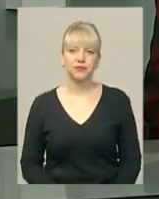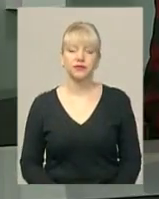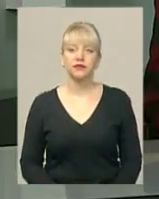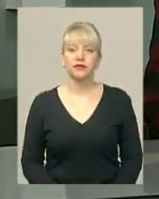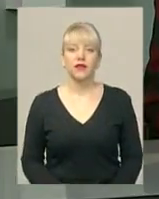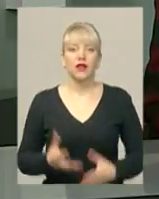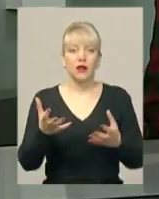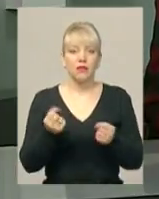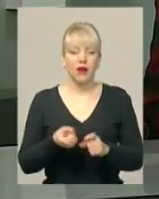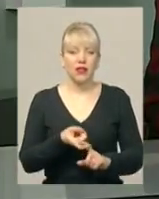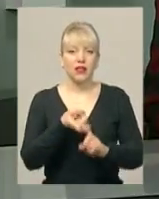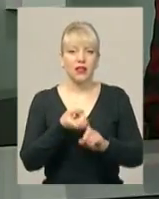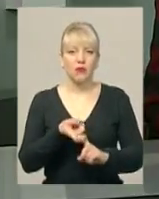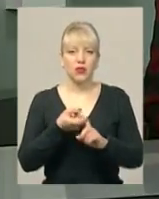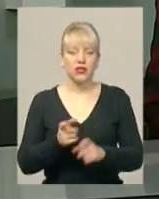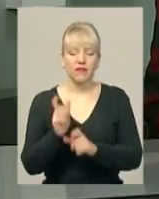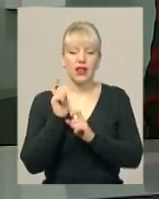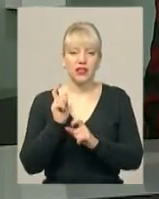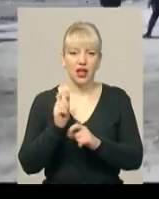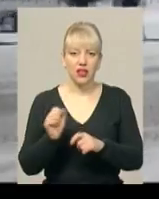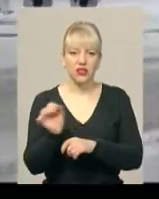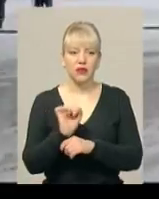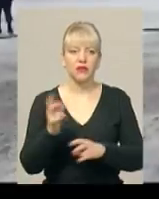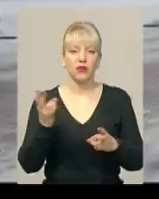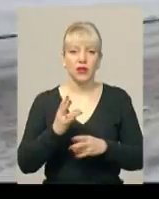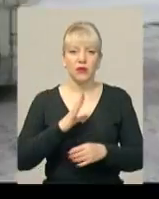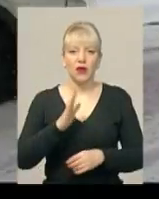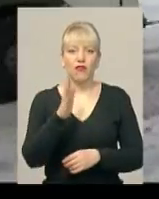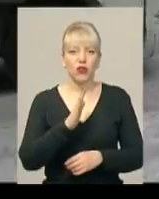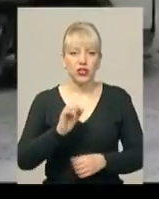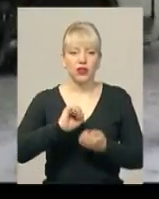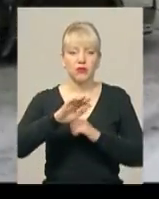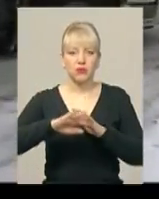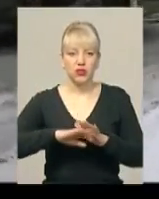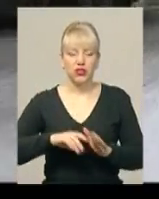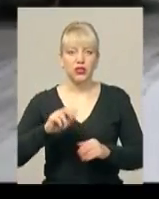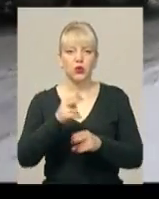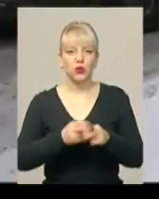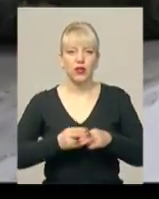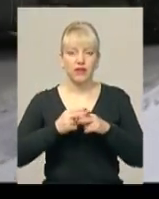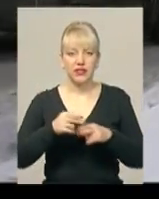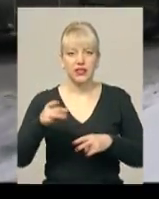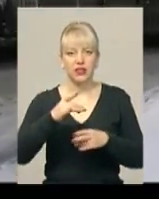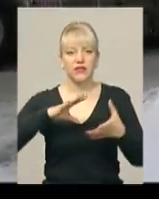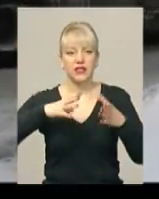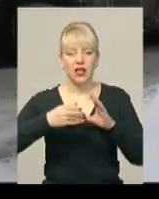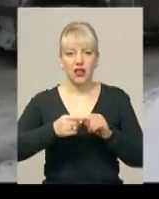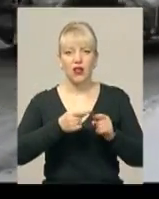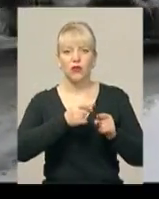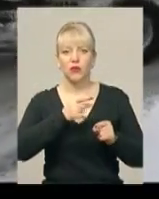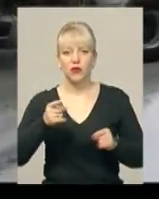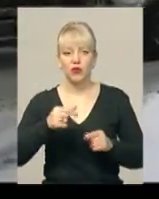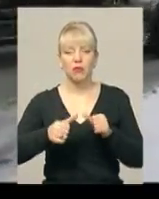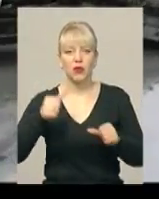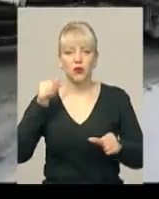Брати на буксир вантажні автомобілі вчора довелося і в Волочиському, Кам'янець-Подільському та Дуноєвецькому районах. Загалом, упродовж минулої доби